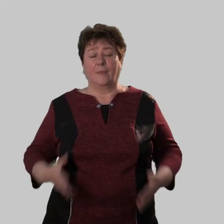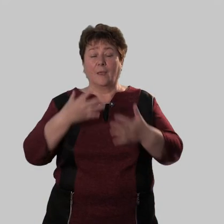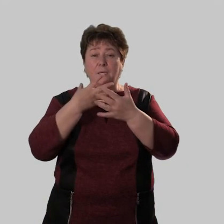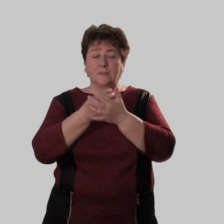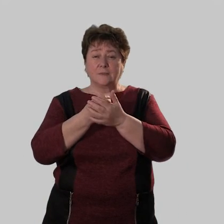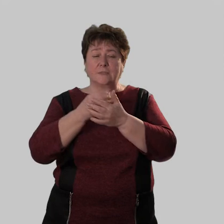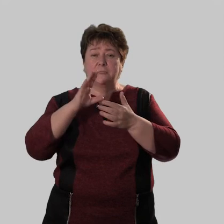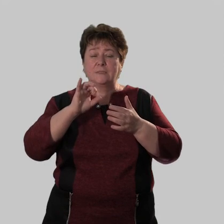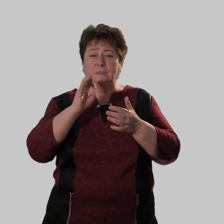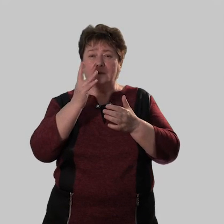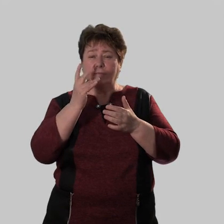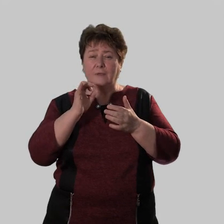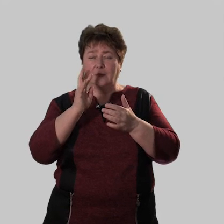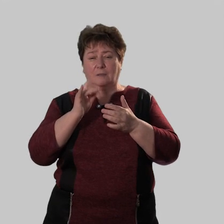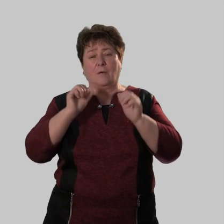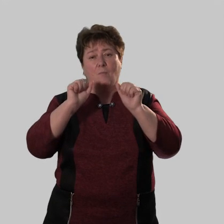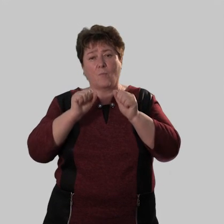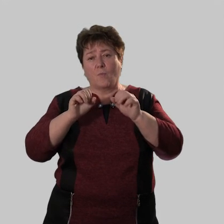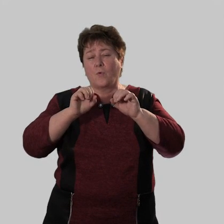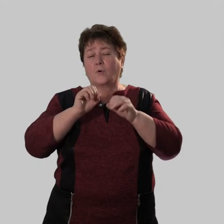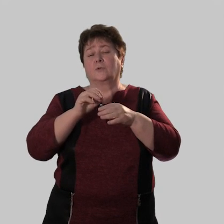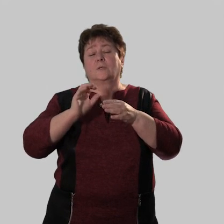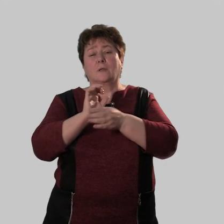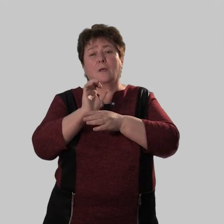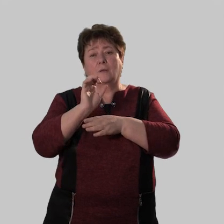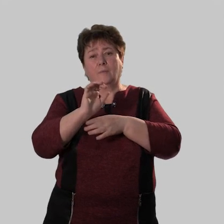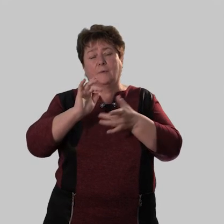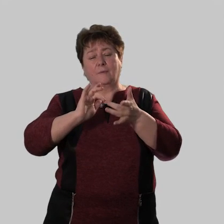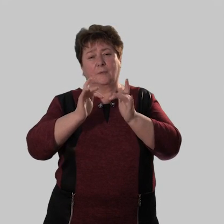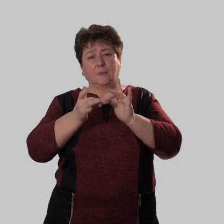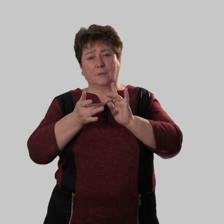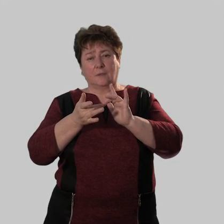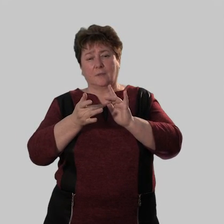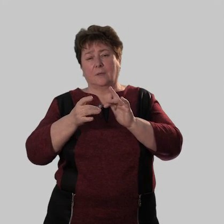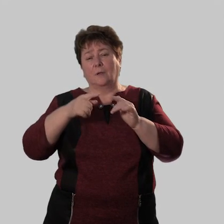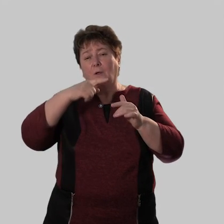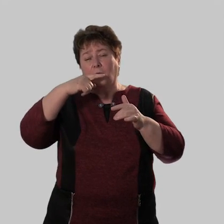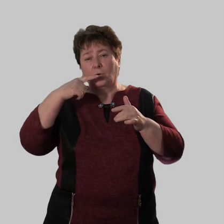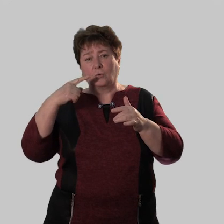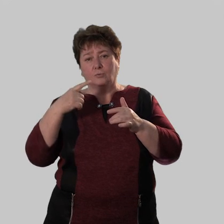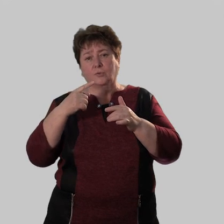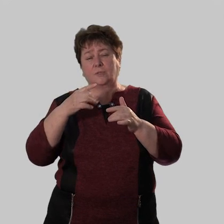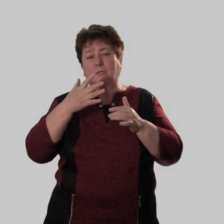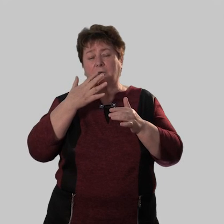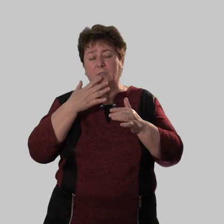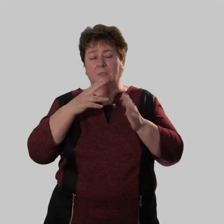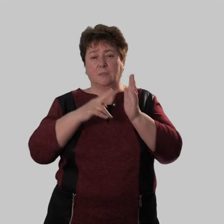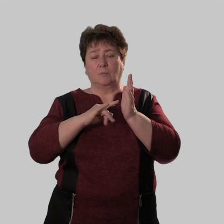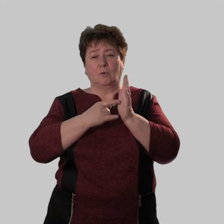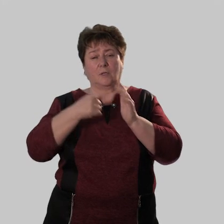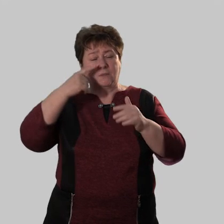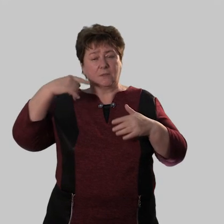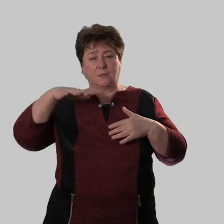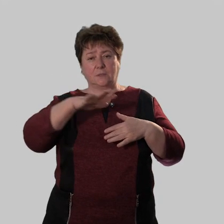А своими синквейнами вы можете поделиться в нашем сообществе ВКонтакте «Русский язык в седьмом